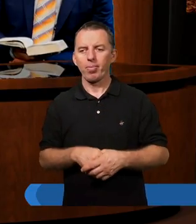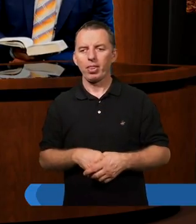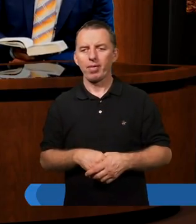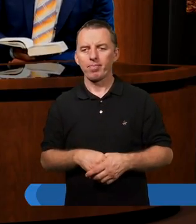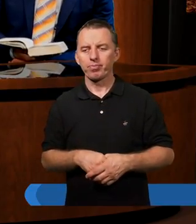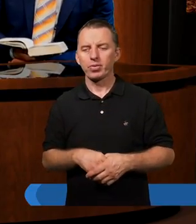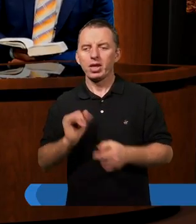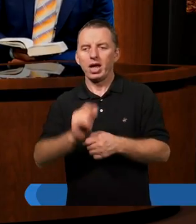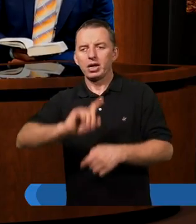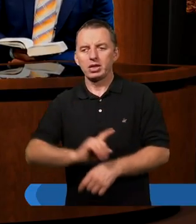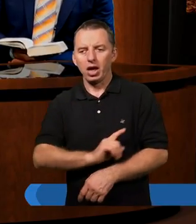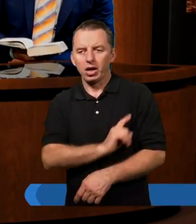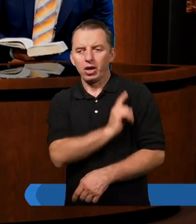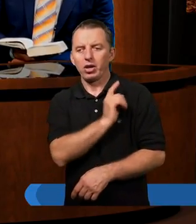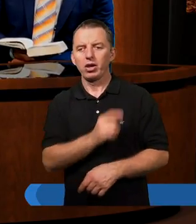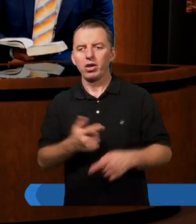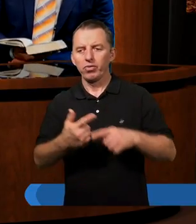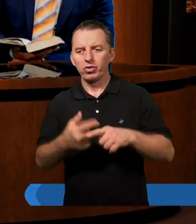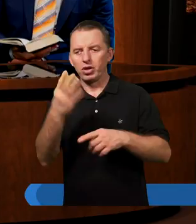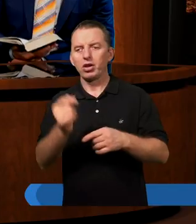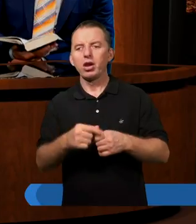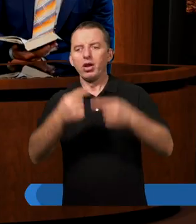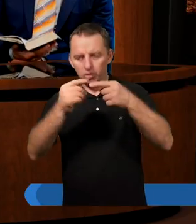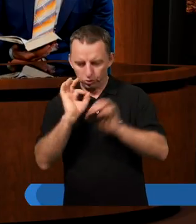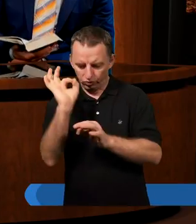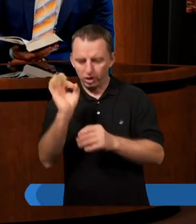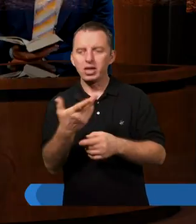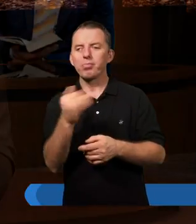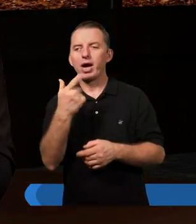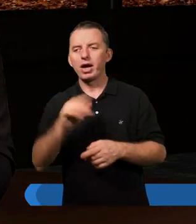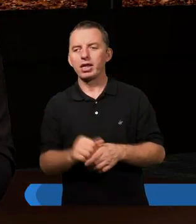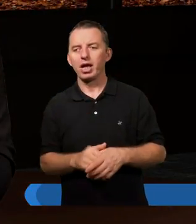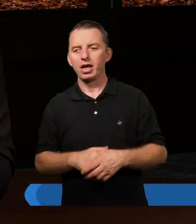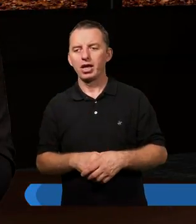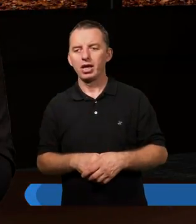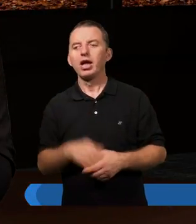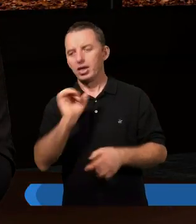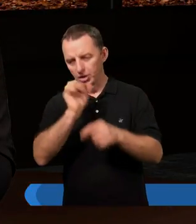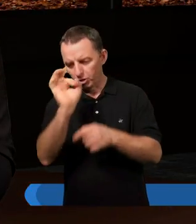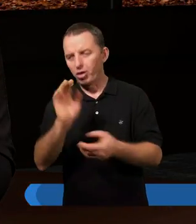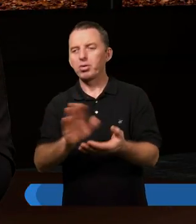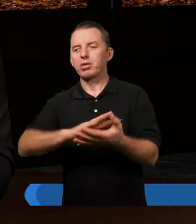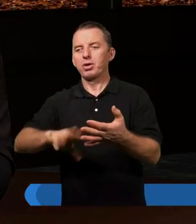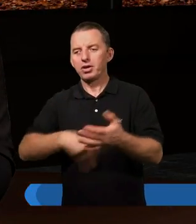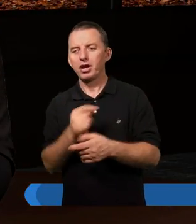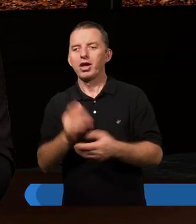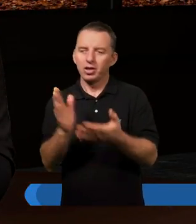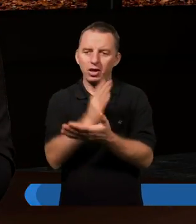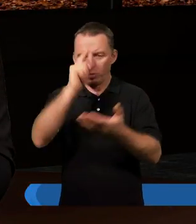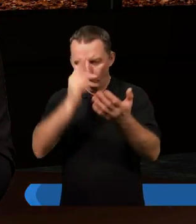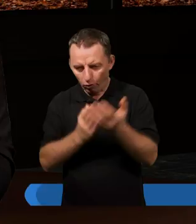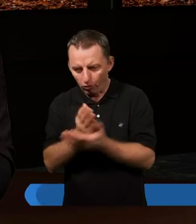Jak zareagowali? 24. werset. Świetnie Magda. Jesteś dobra w Biblii. I niektórzy